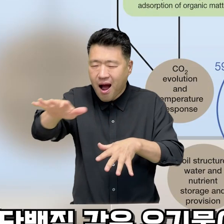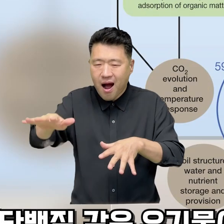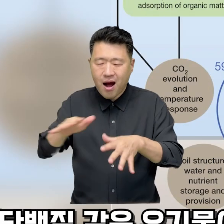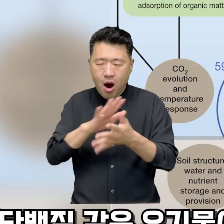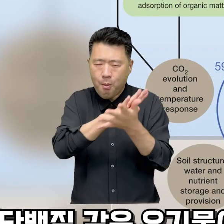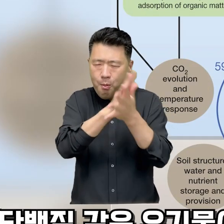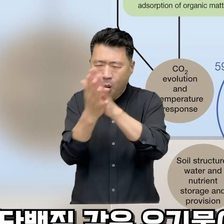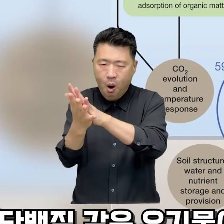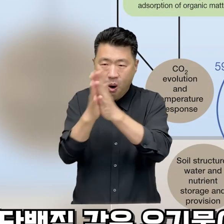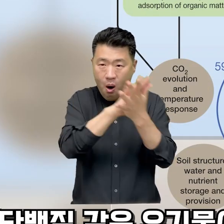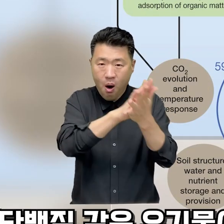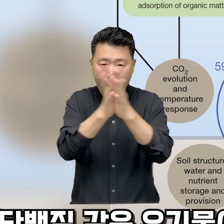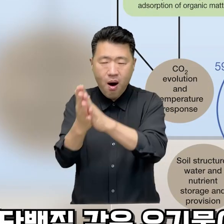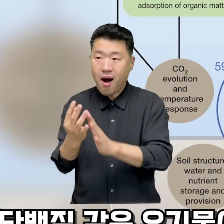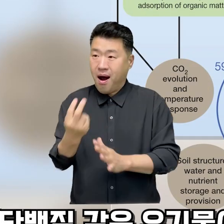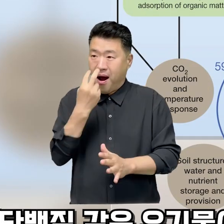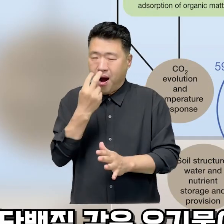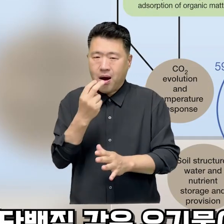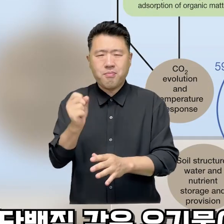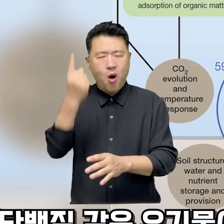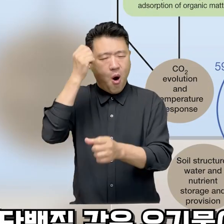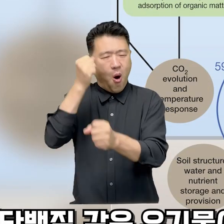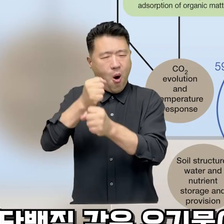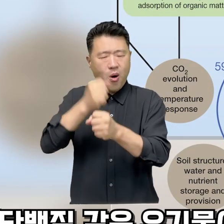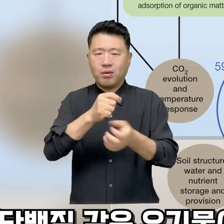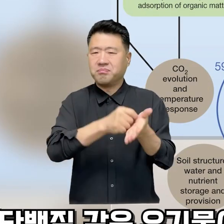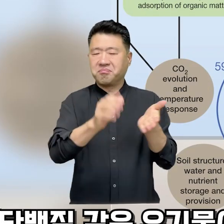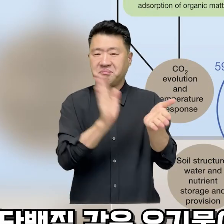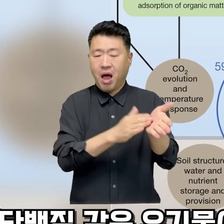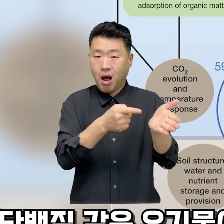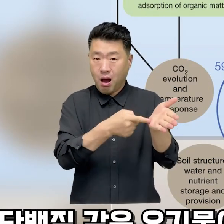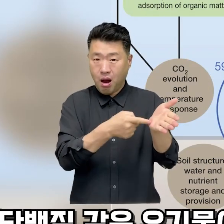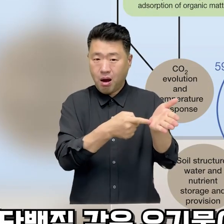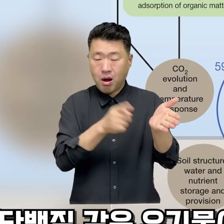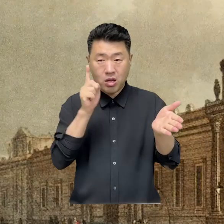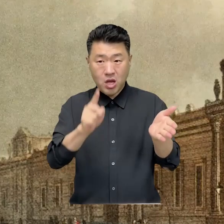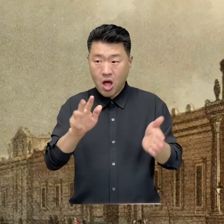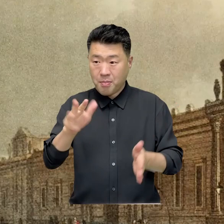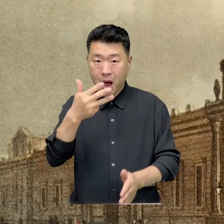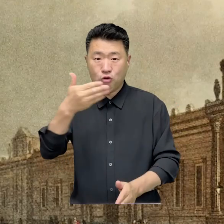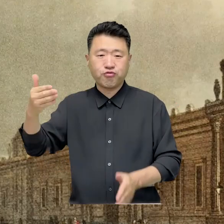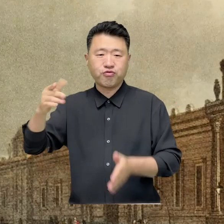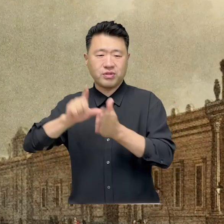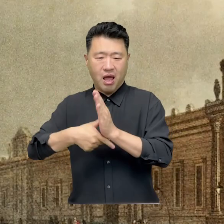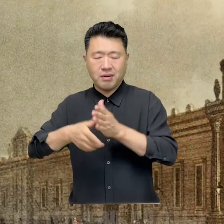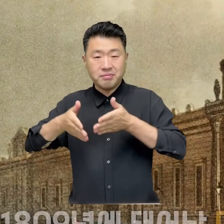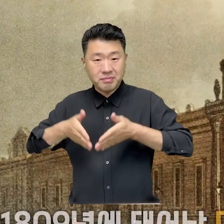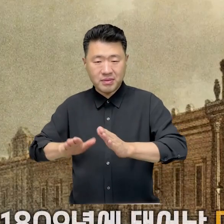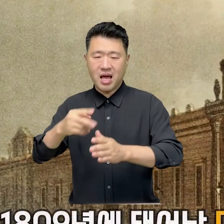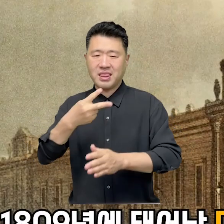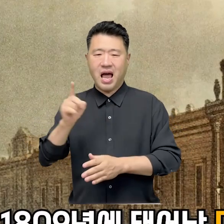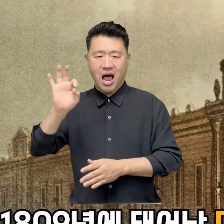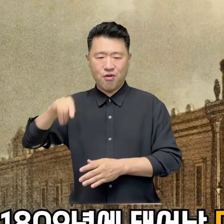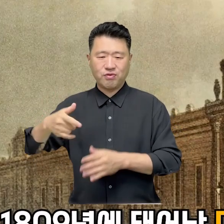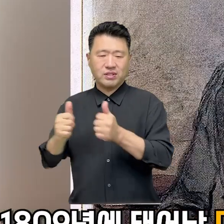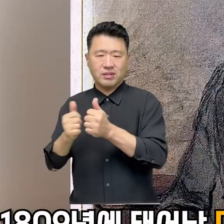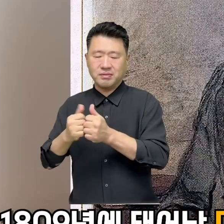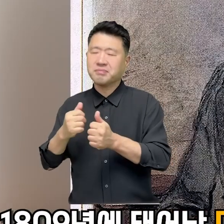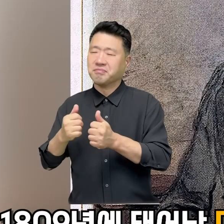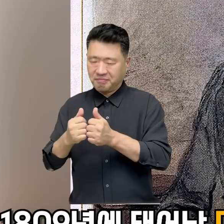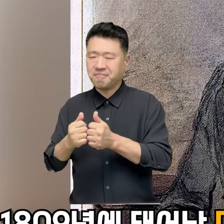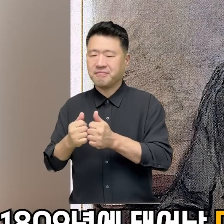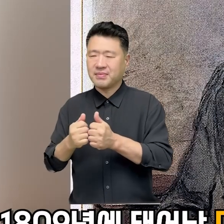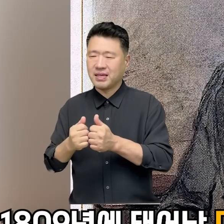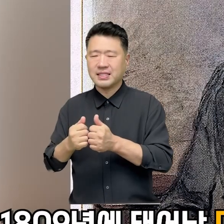연못에서 더 복잡하게 변화하여 생명이 만들어졌다고 썼다. 1809년에 태어난 다윈은